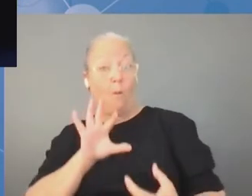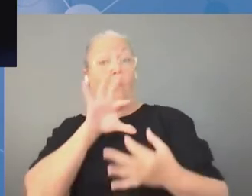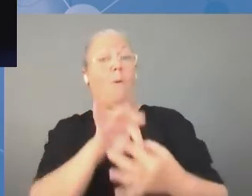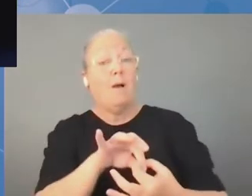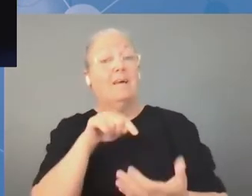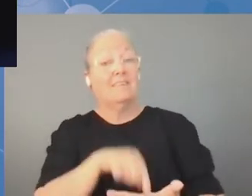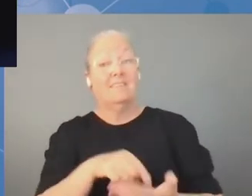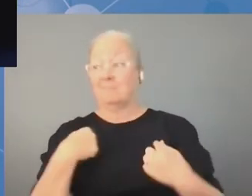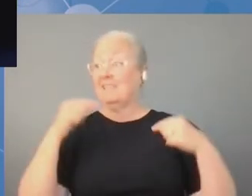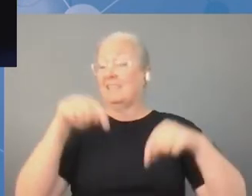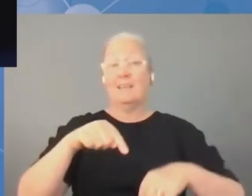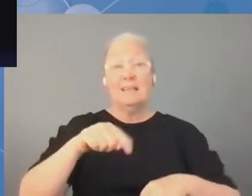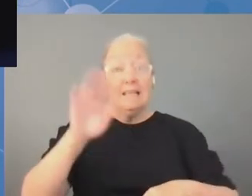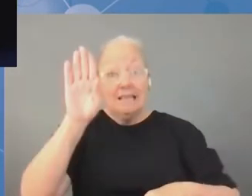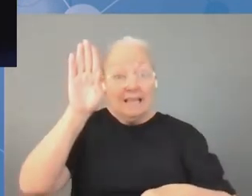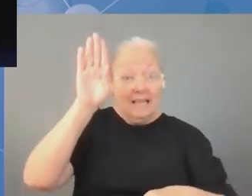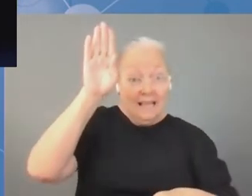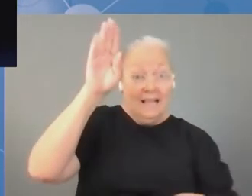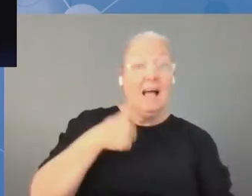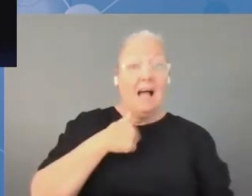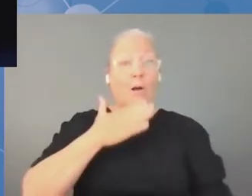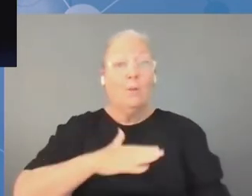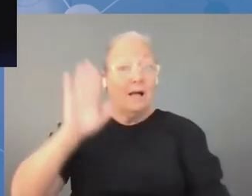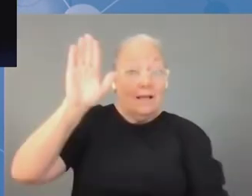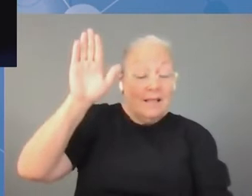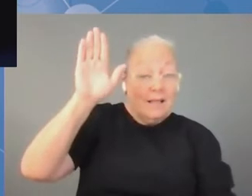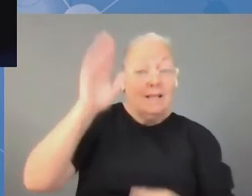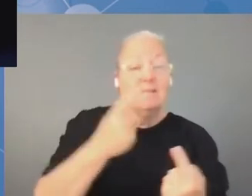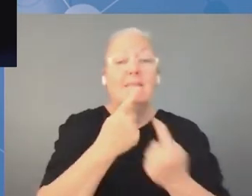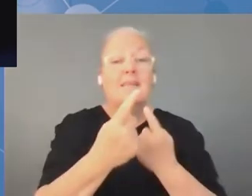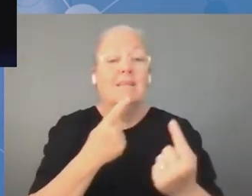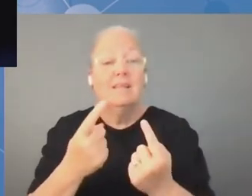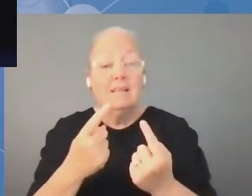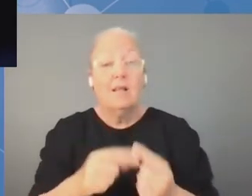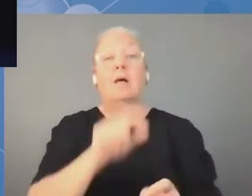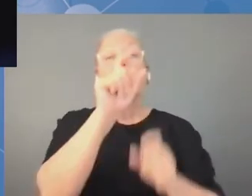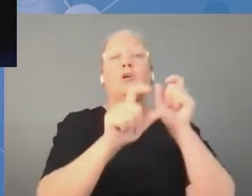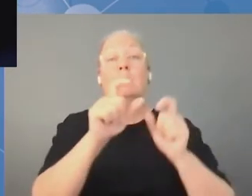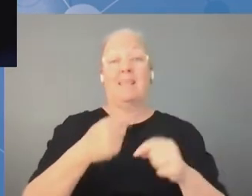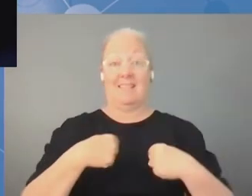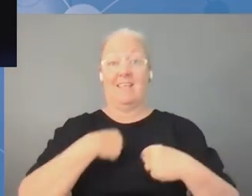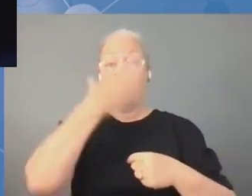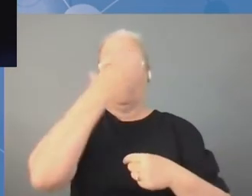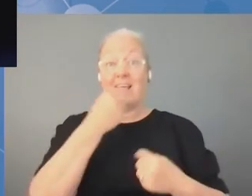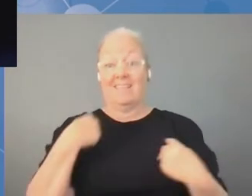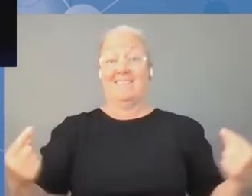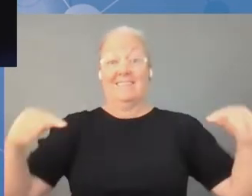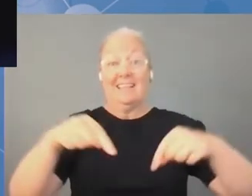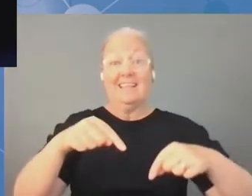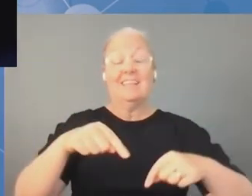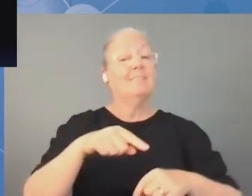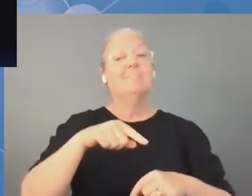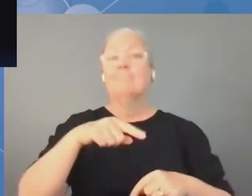taki, że czasami trudno było uczestniczyć w tym forum jako osoba fizycznie